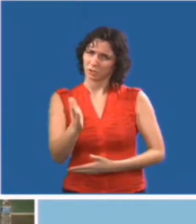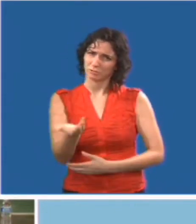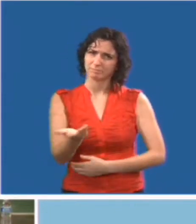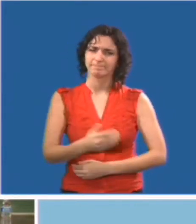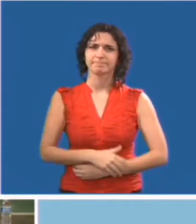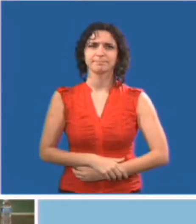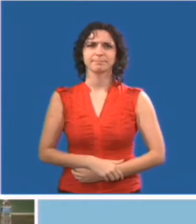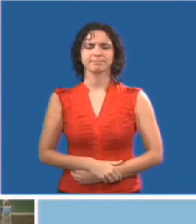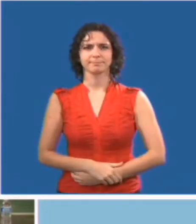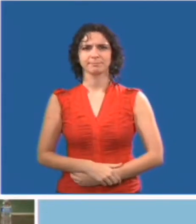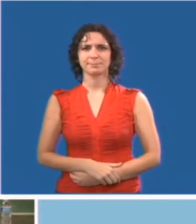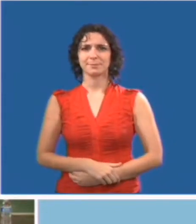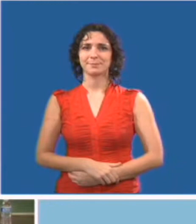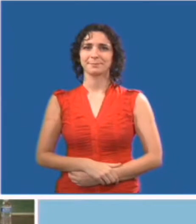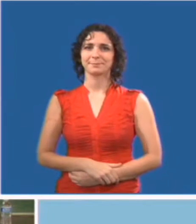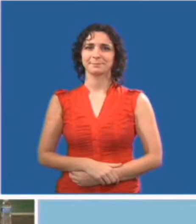Quelle est la meilleure façon de communiquer avec vous?